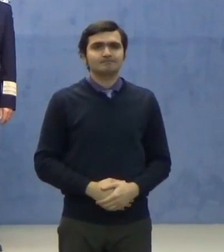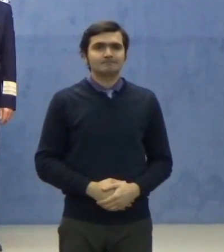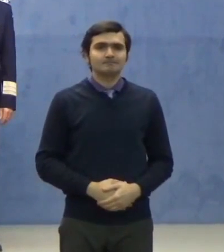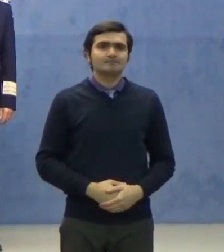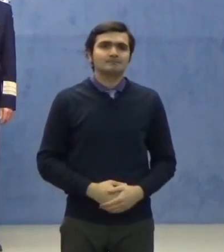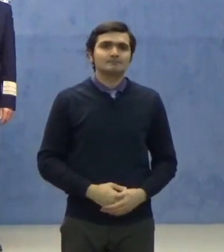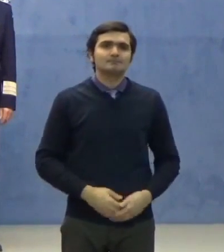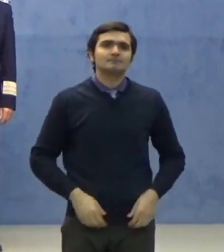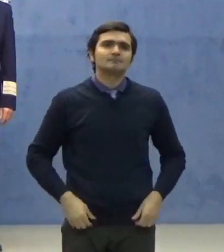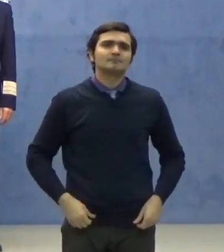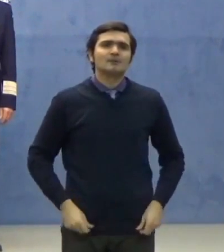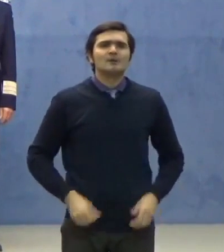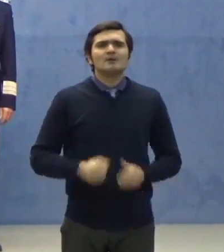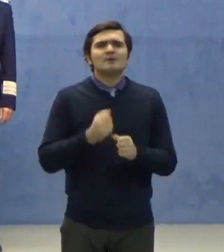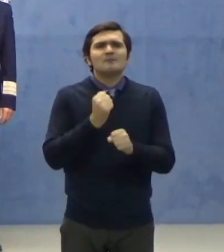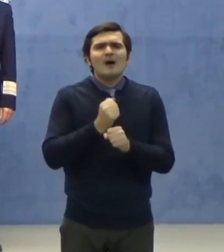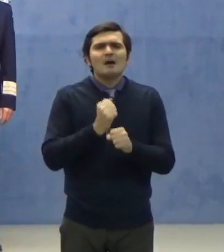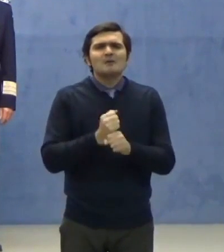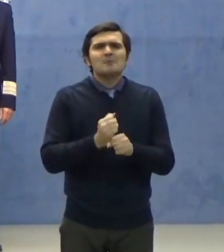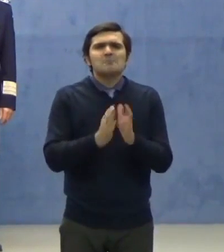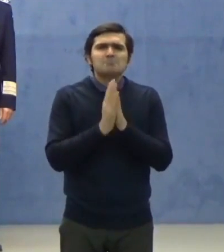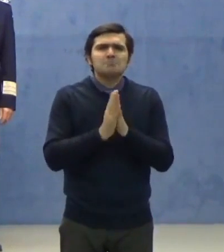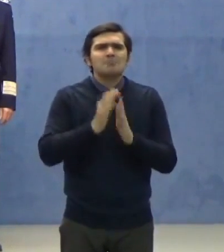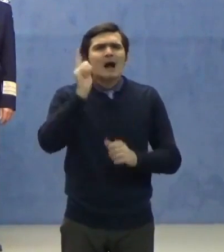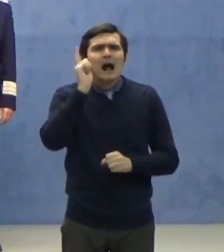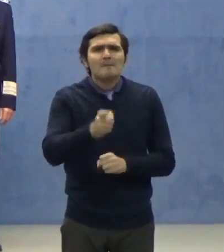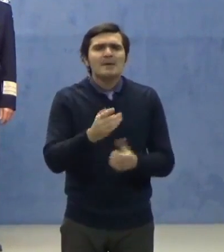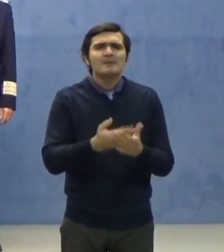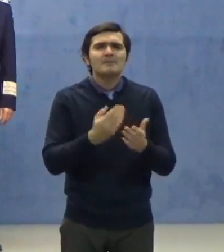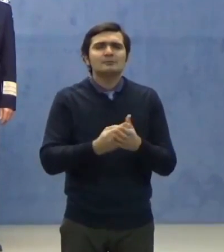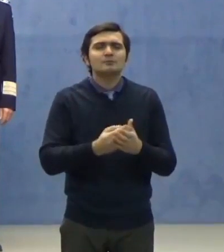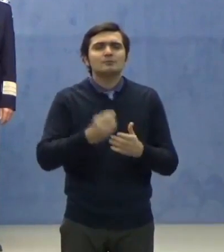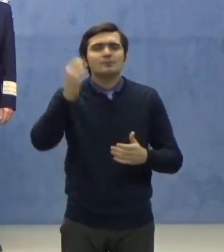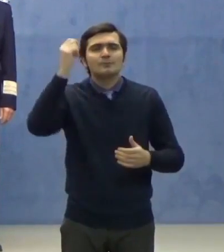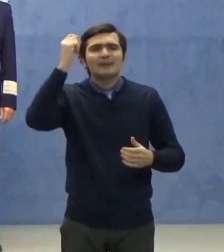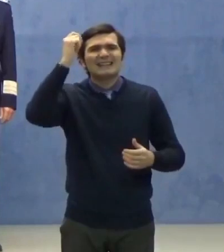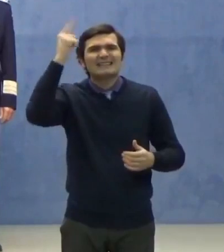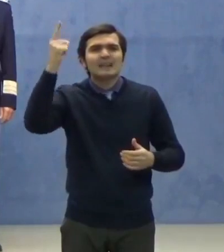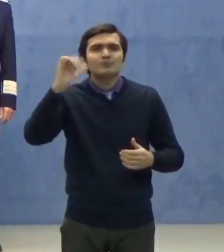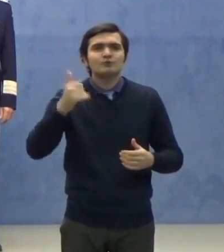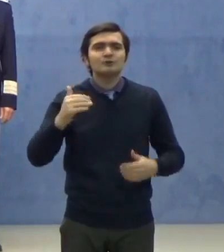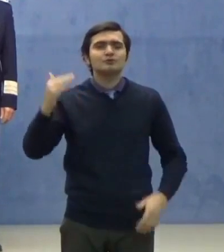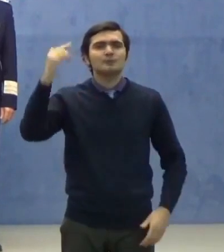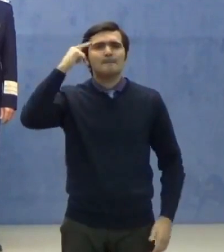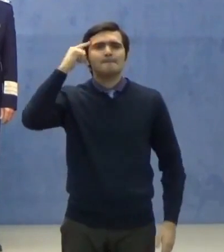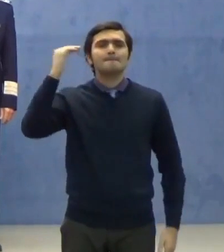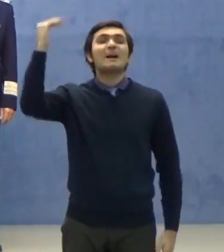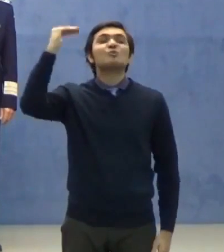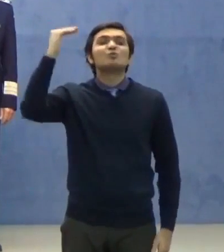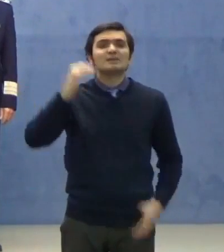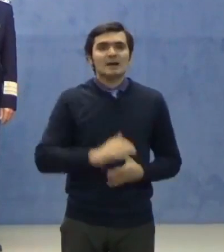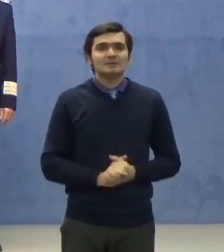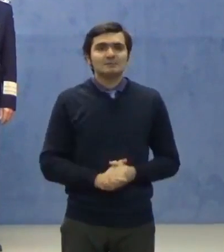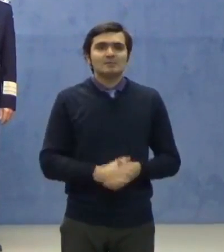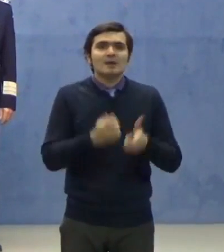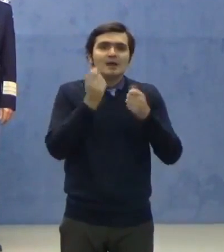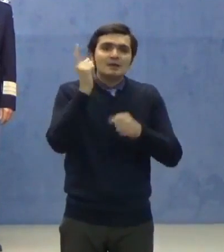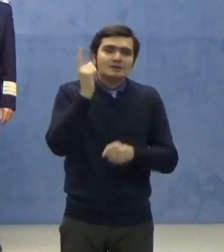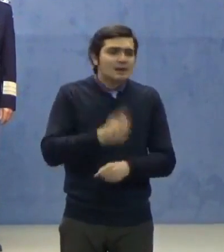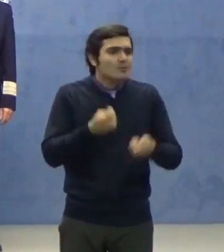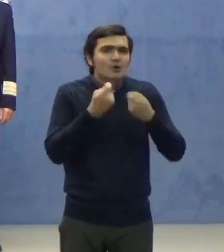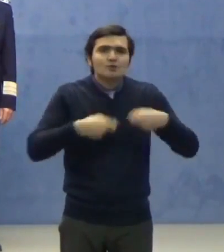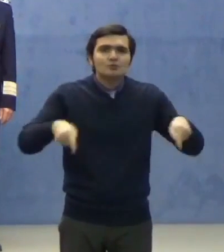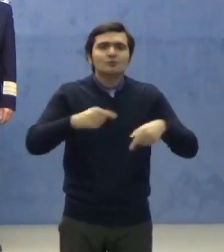Fac un apel la înțelepciune și la maturitate. Trebuie să avem cu toții grijă,